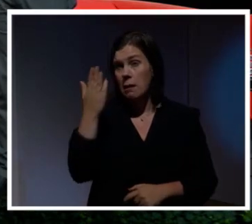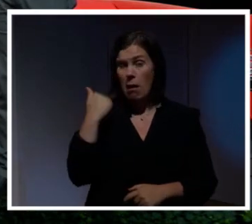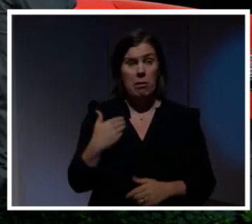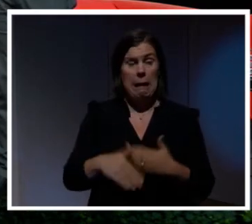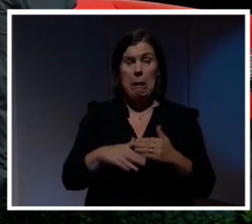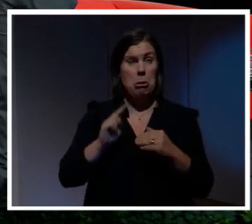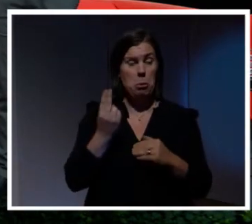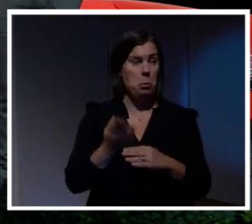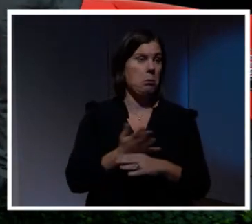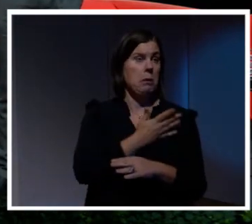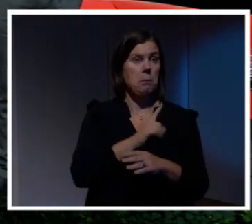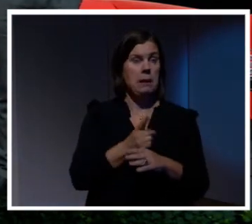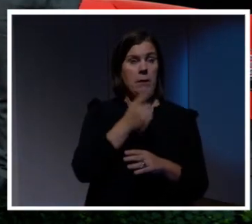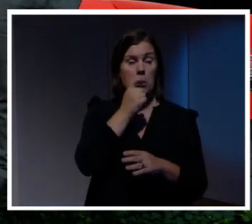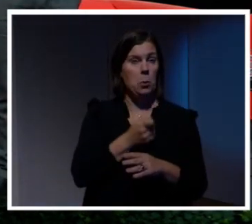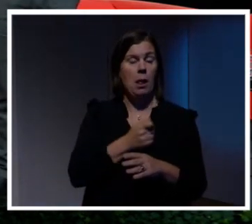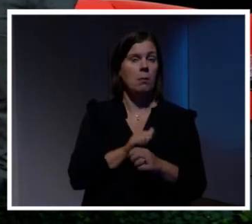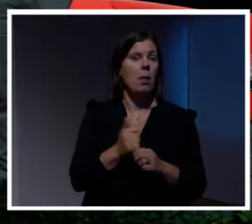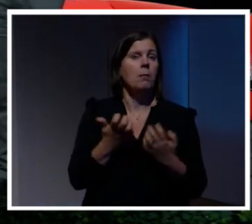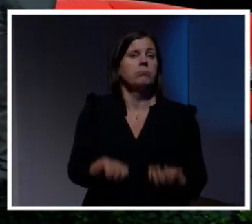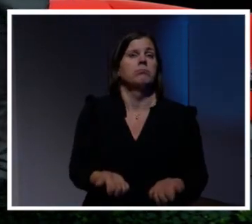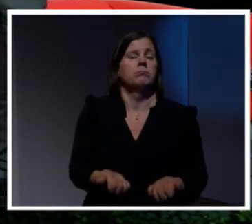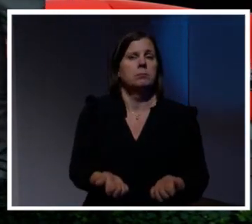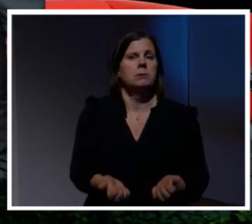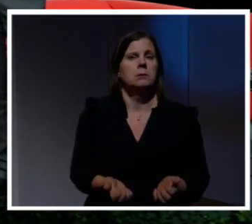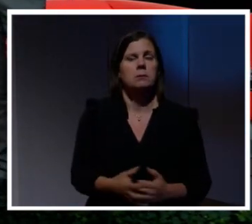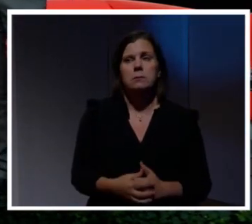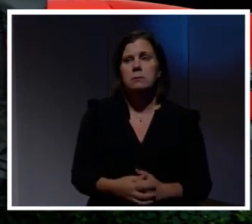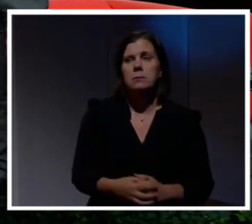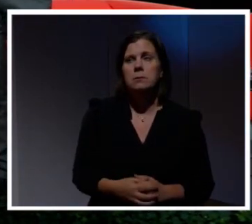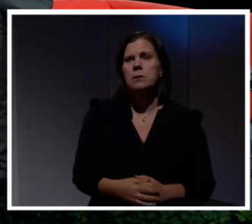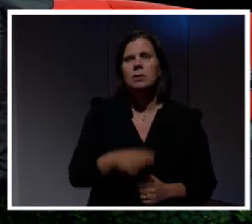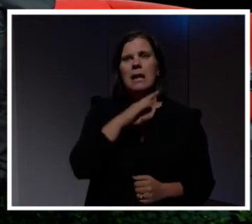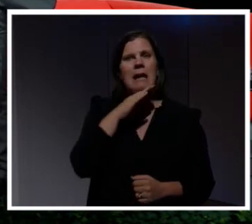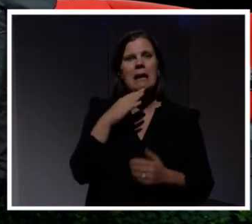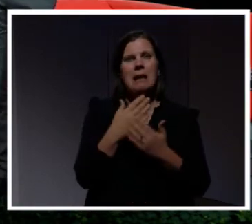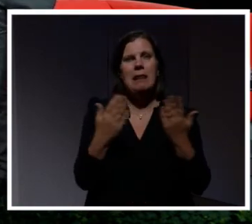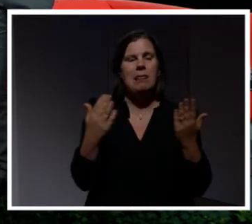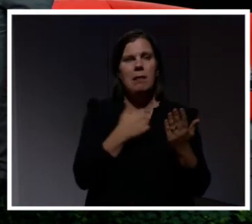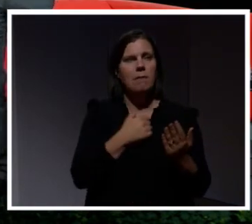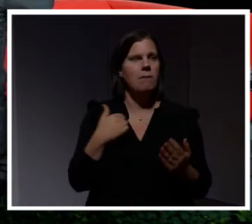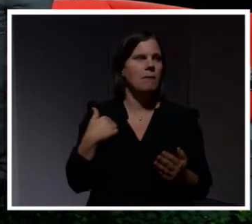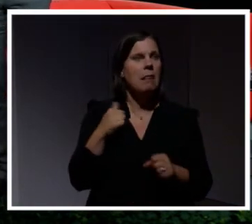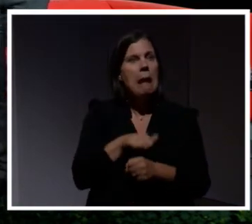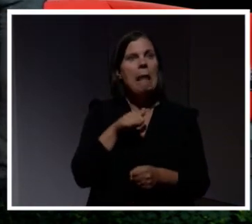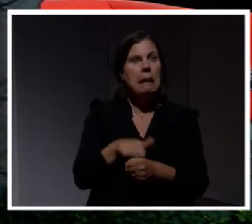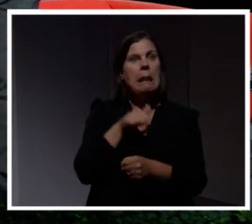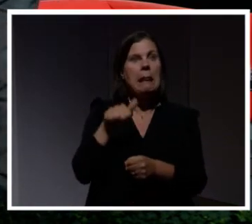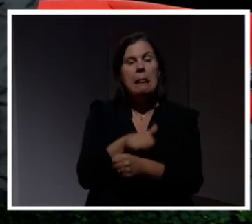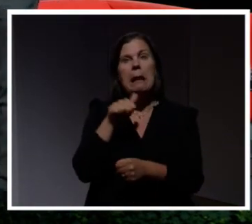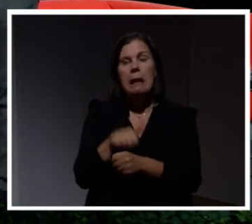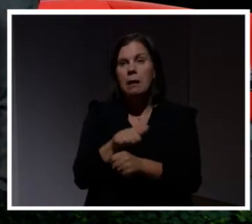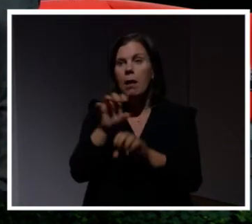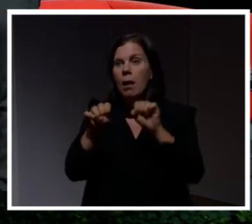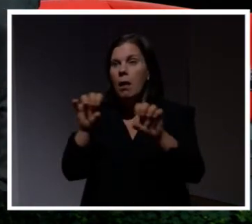ha blivit det. Bara det är att ni inte visste om det. Så det räcker liksom inte att vi hela tiden tränar oss på att